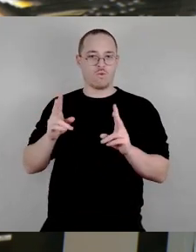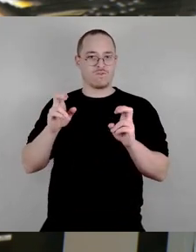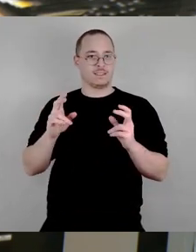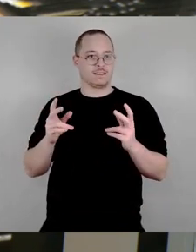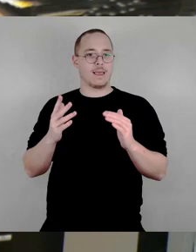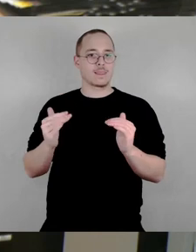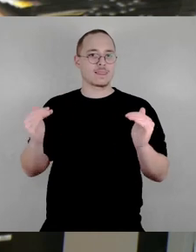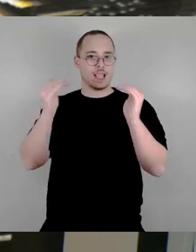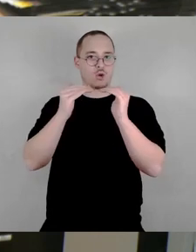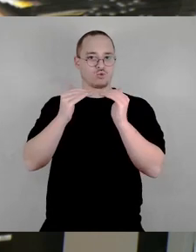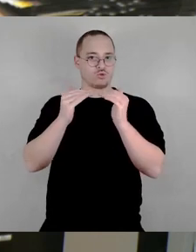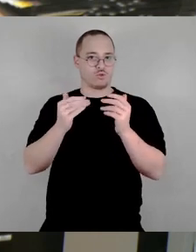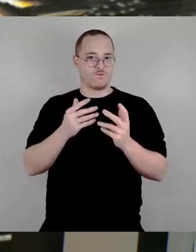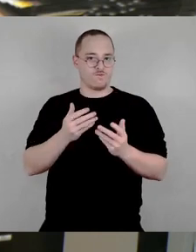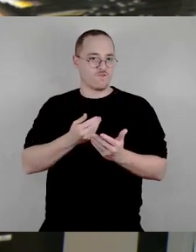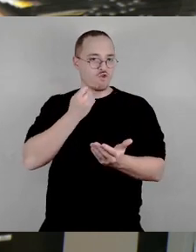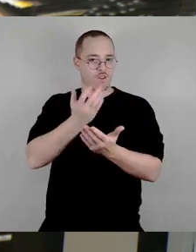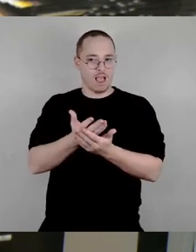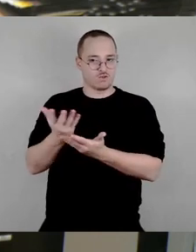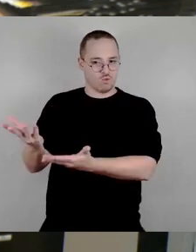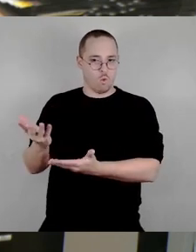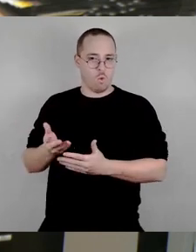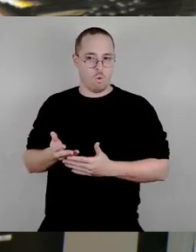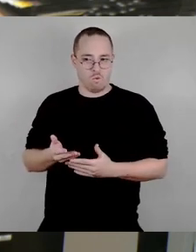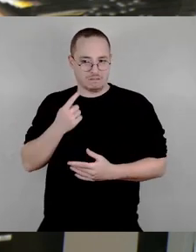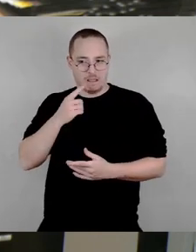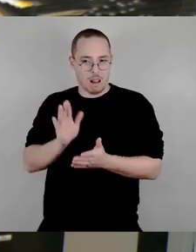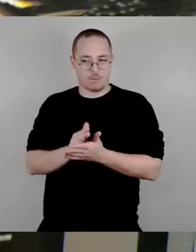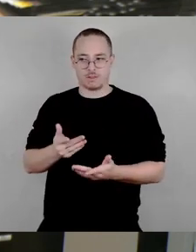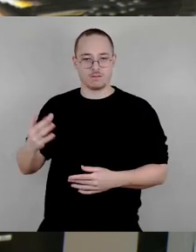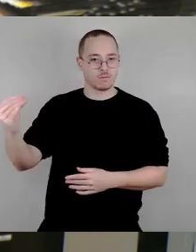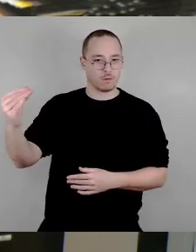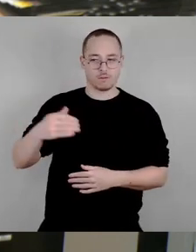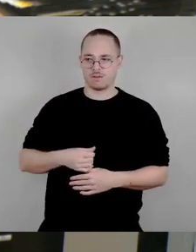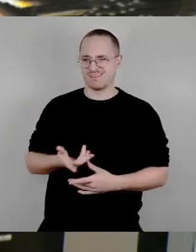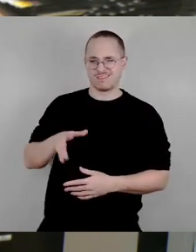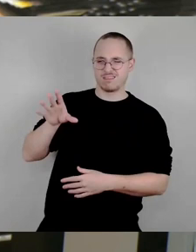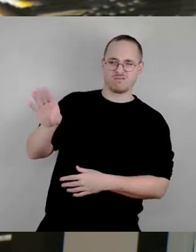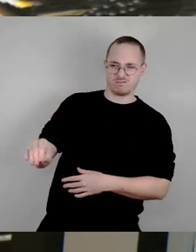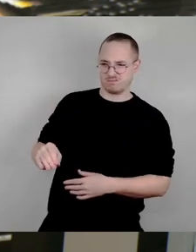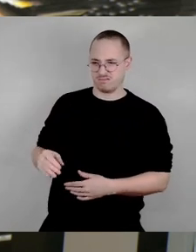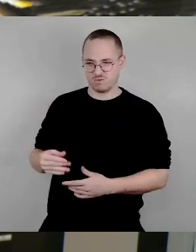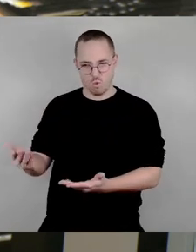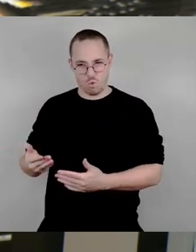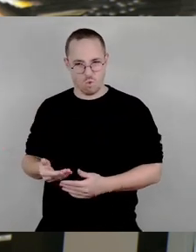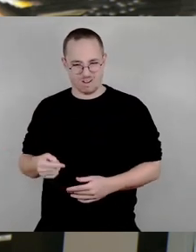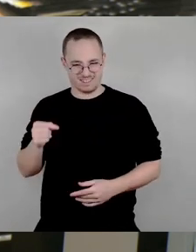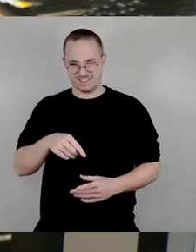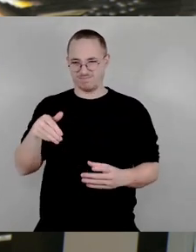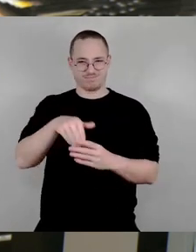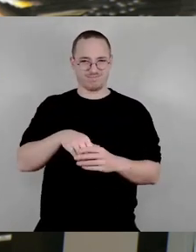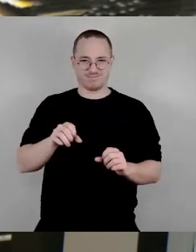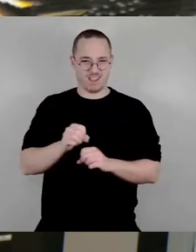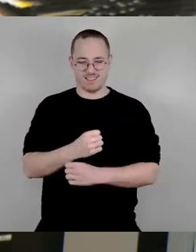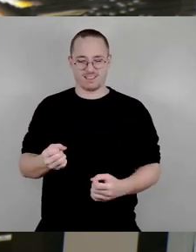Halt den Mund. Das gehört hier ein, nee, das gehört an der Stelle einfach gar nicht rein. Die Deckungsquelle ist für das, was hier vorgeschlagen ist, überhaupt